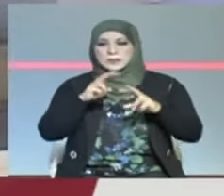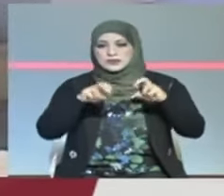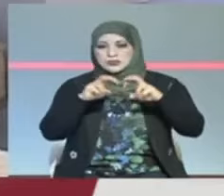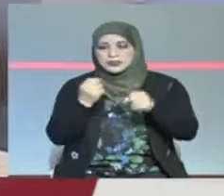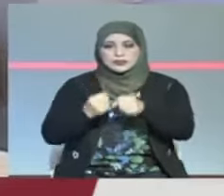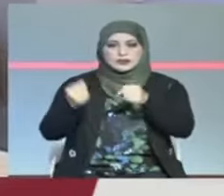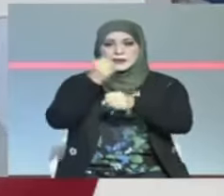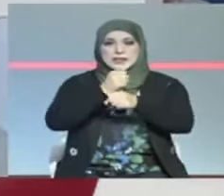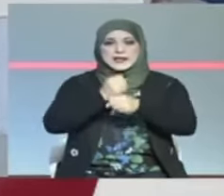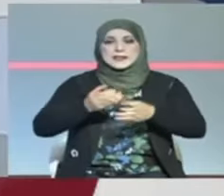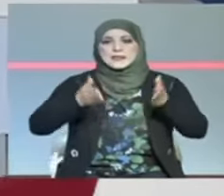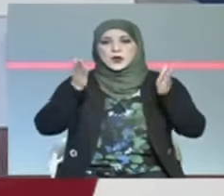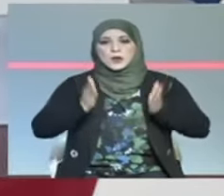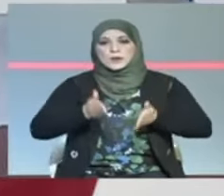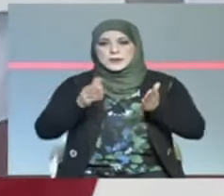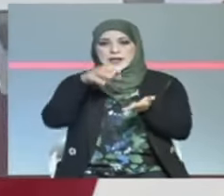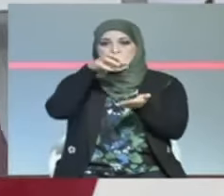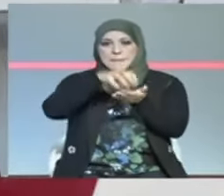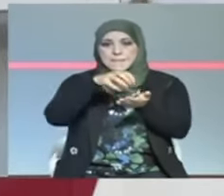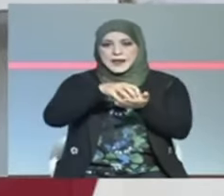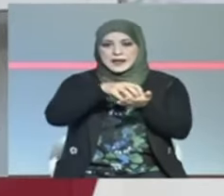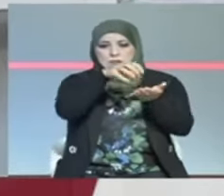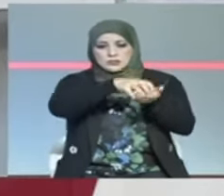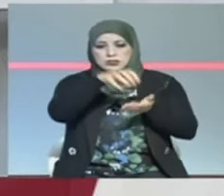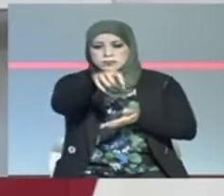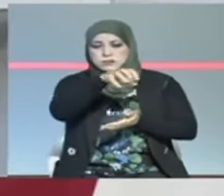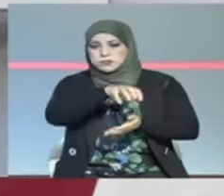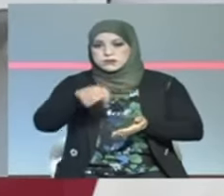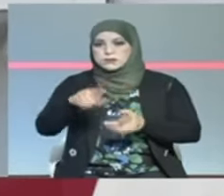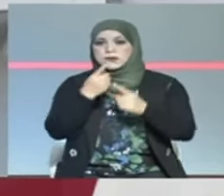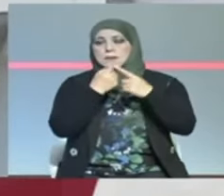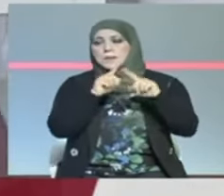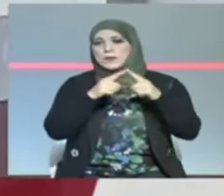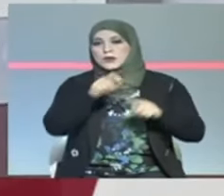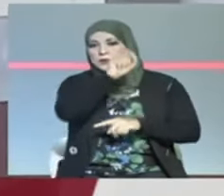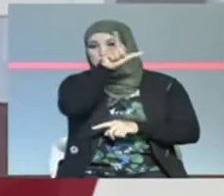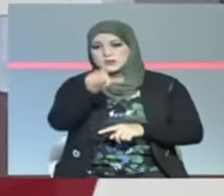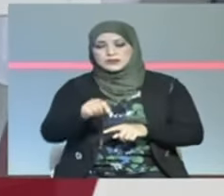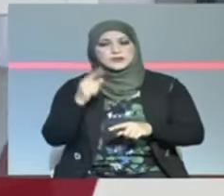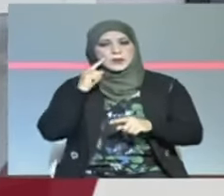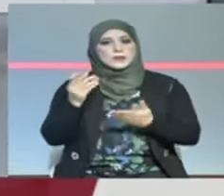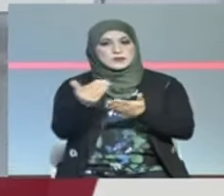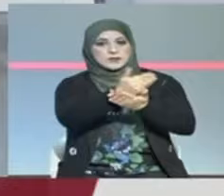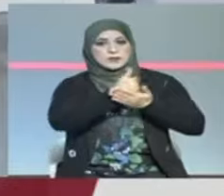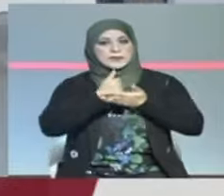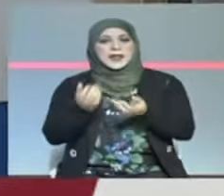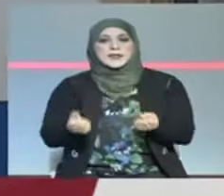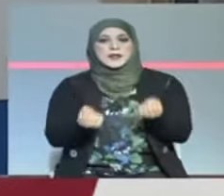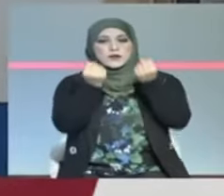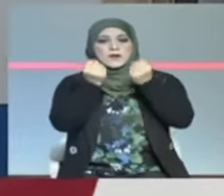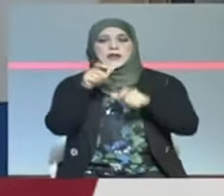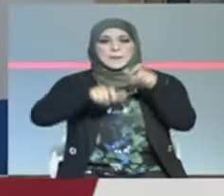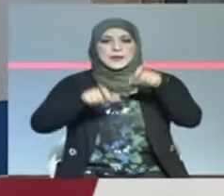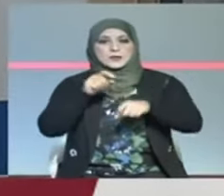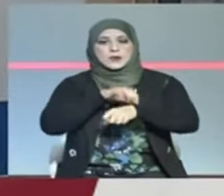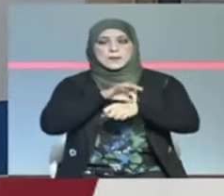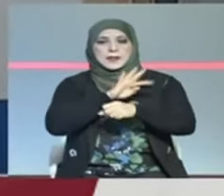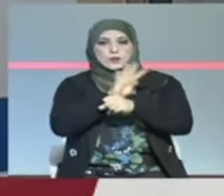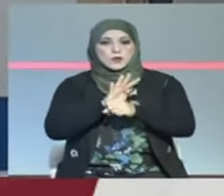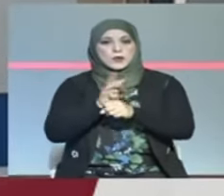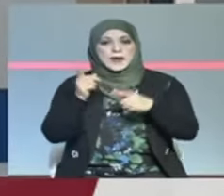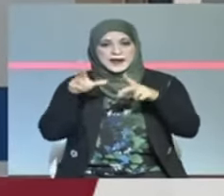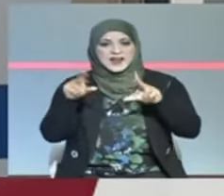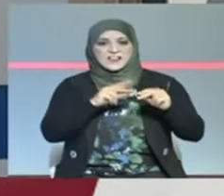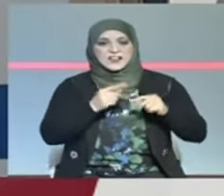المزيد من المستشفيات الميدانية بمختلف الجهات للتعاهد بمرضى كوفيد-19 كما خصص الاجتماع